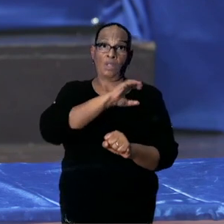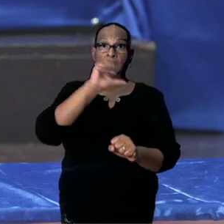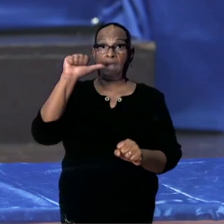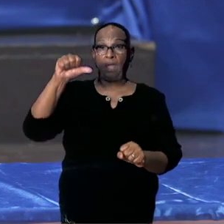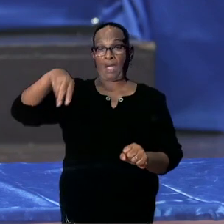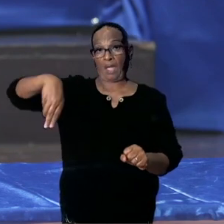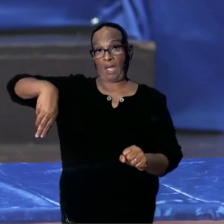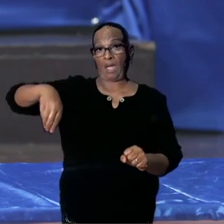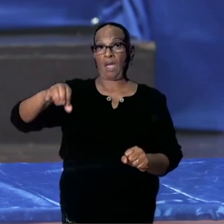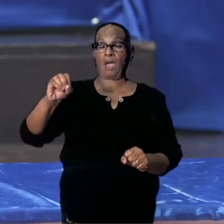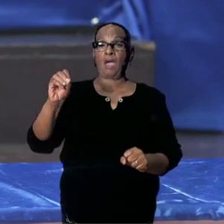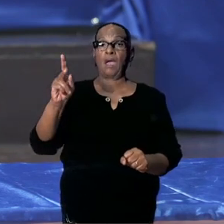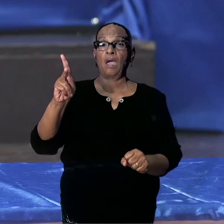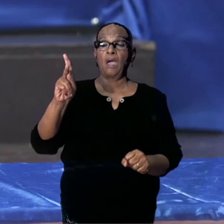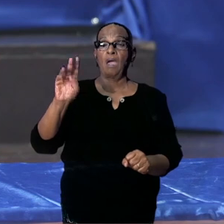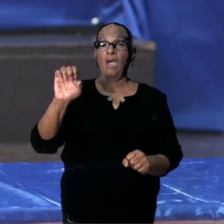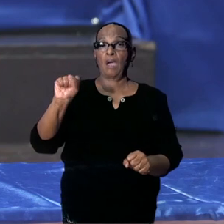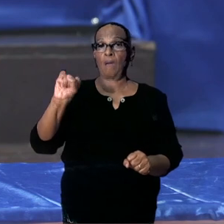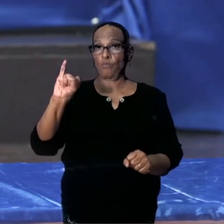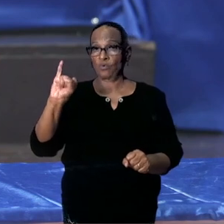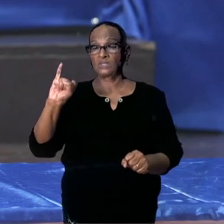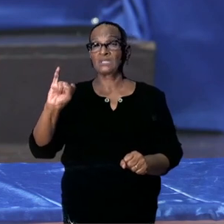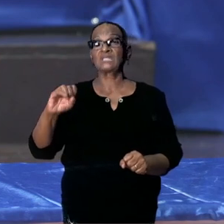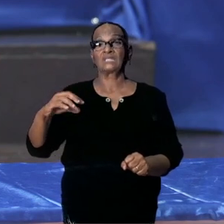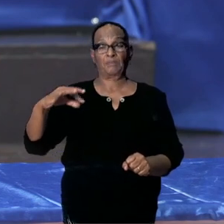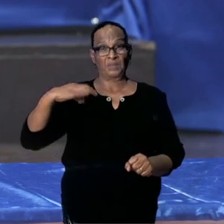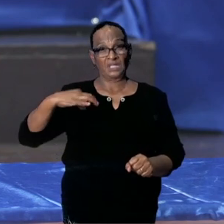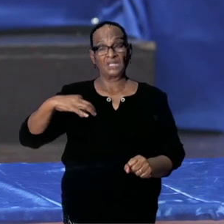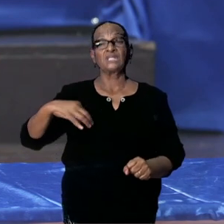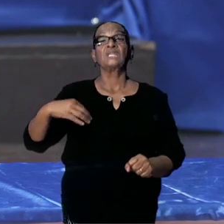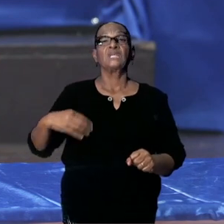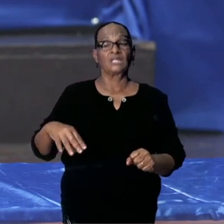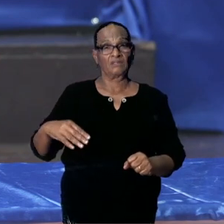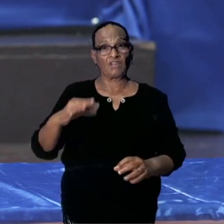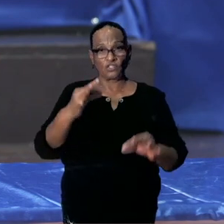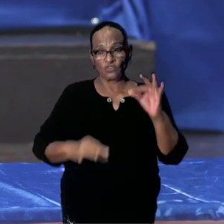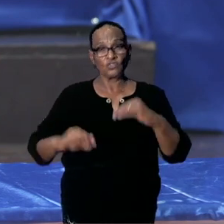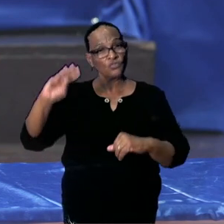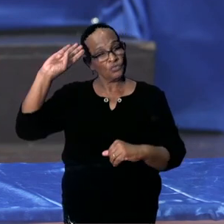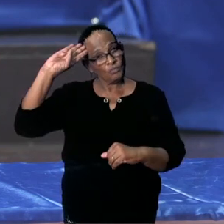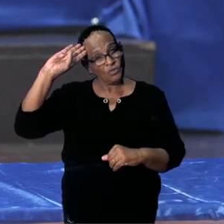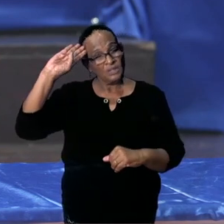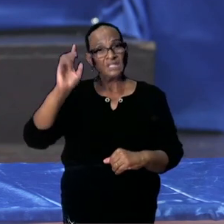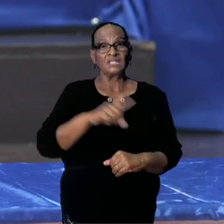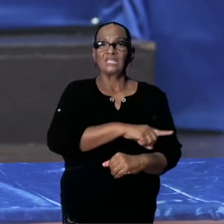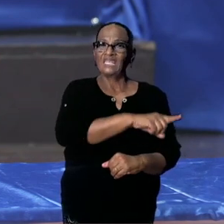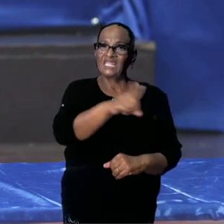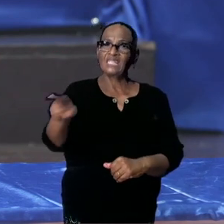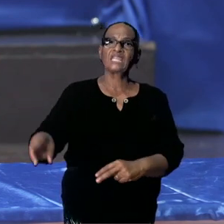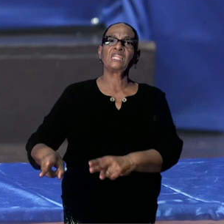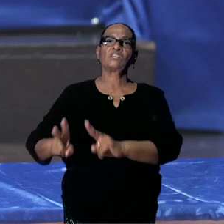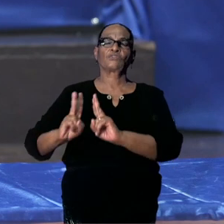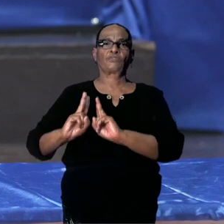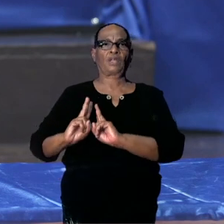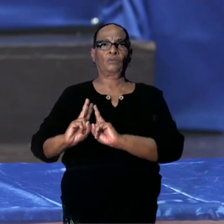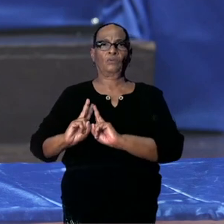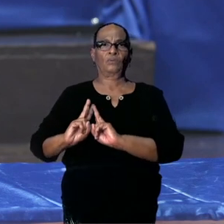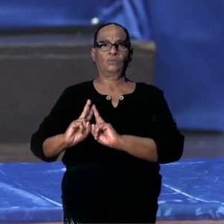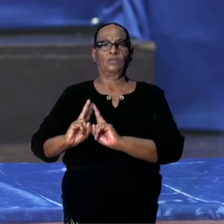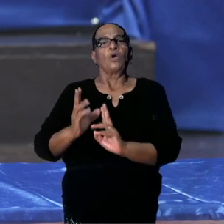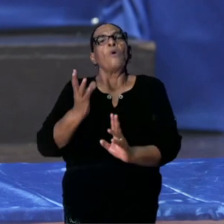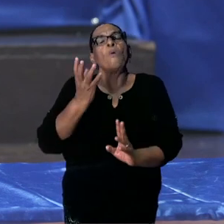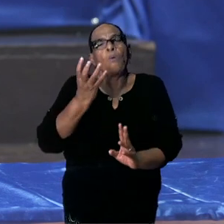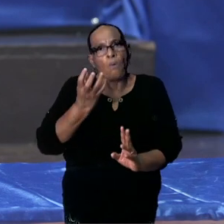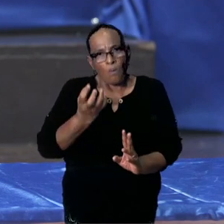dat wij de verantwoordelijkheid met name de individuele of gegroepeerde verantwoordelijkheid, wel willen